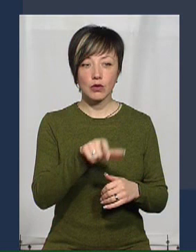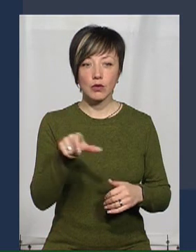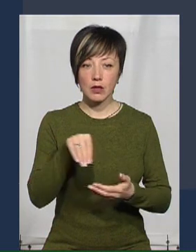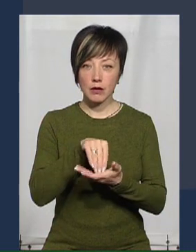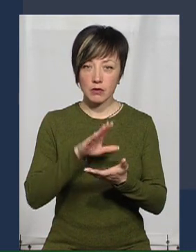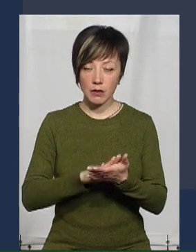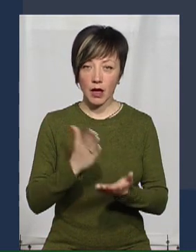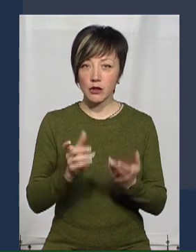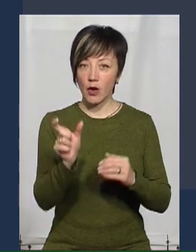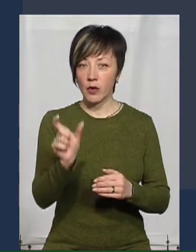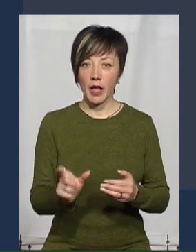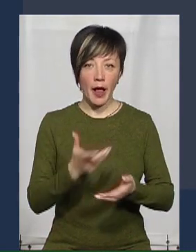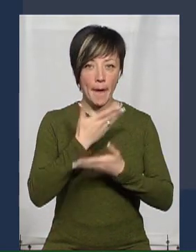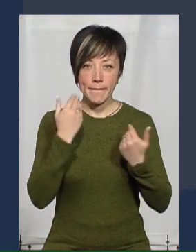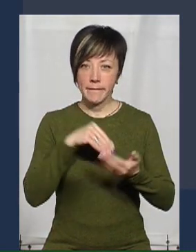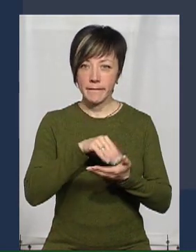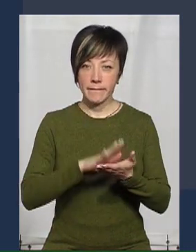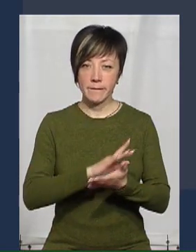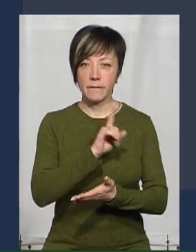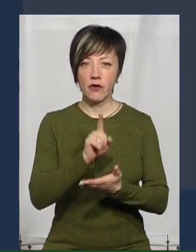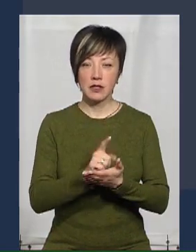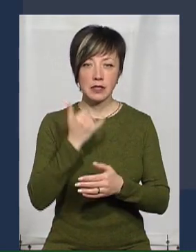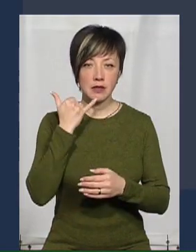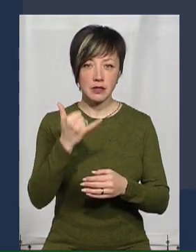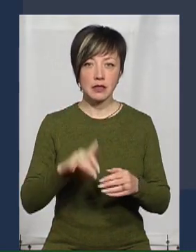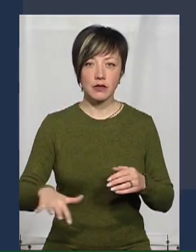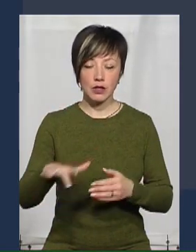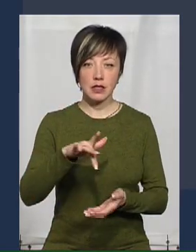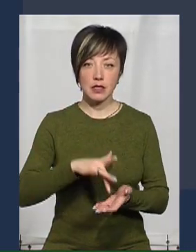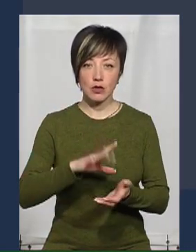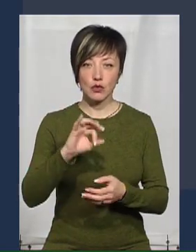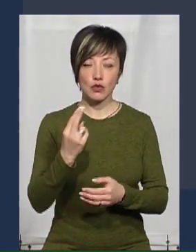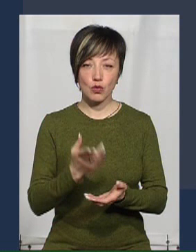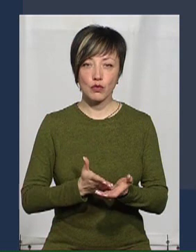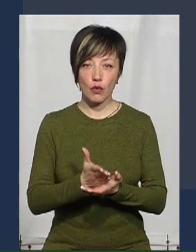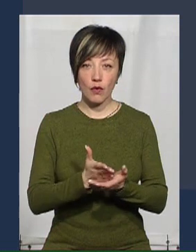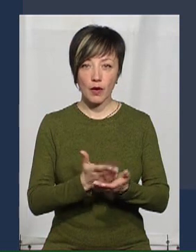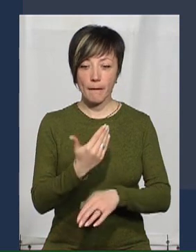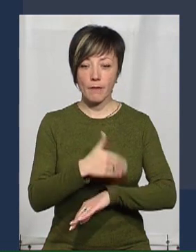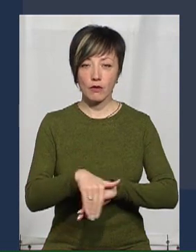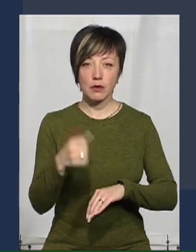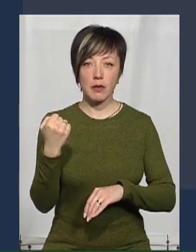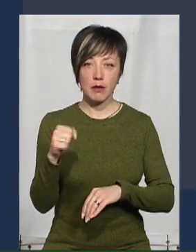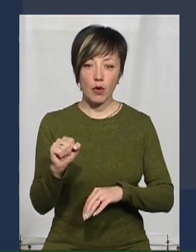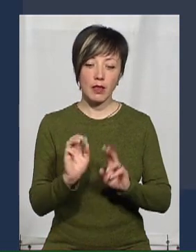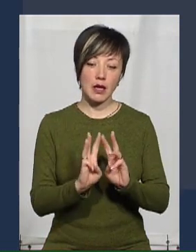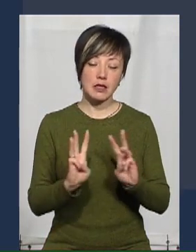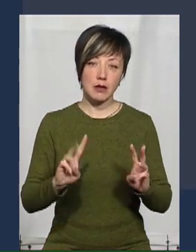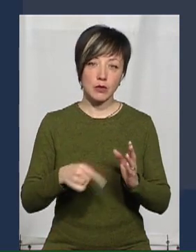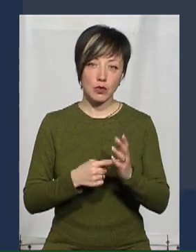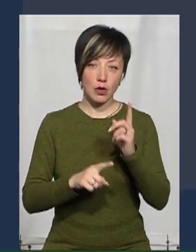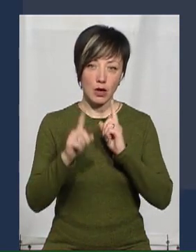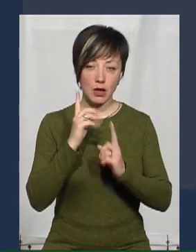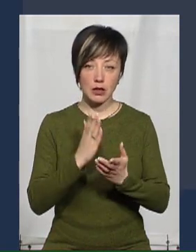обліку. Якщо людина не стоїть на обліку, то повинна буде зателефонувати в територіальний центр соціального обслуговування по вулиці Перемоги. Десь на сайті міської ради теж є